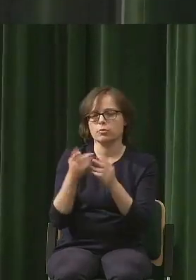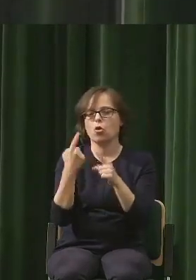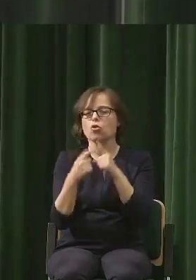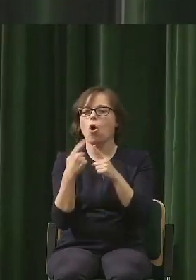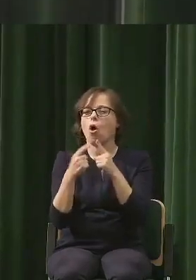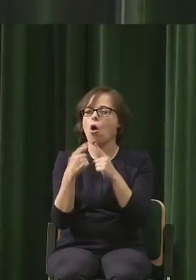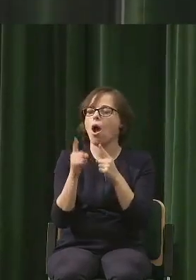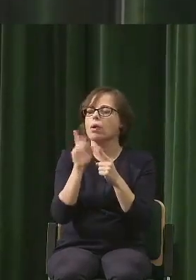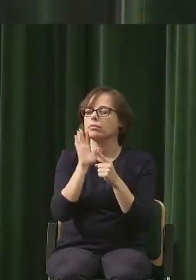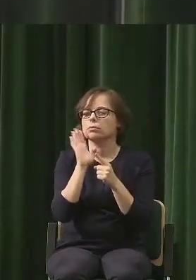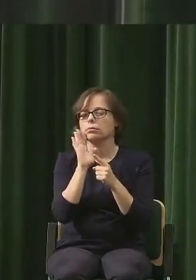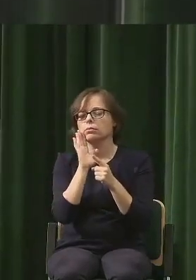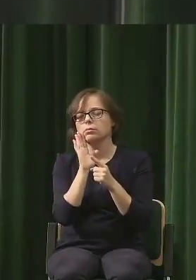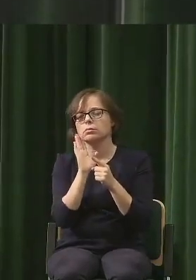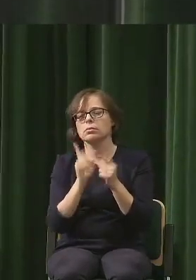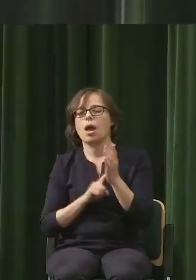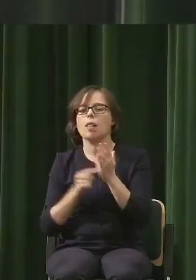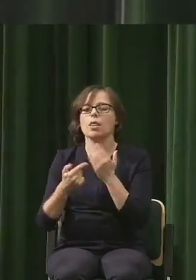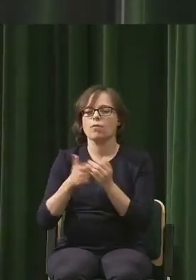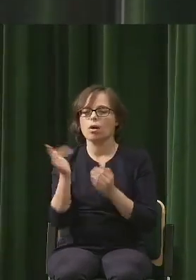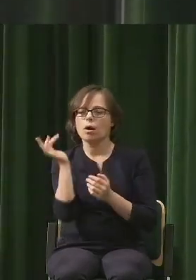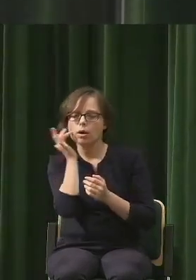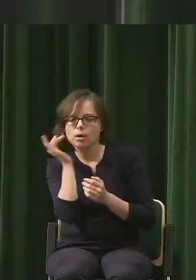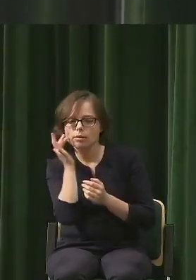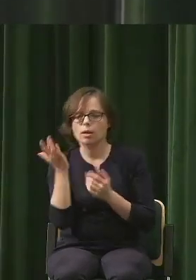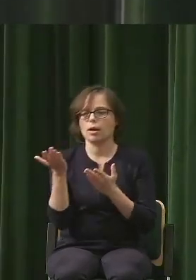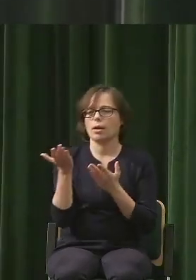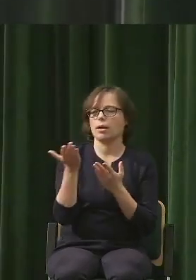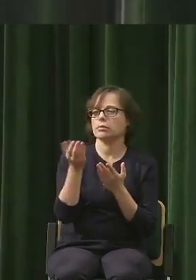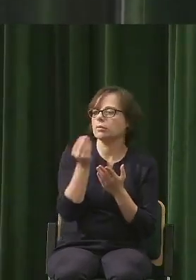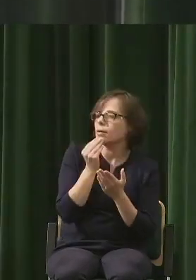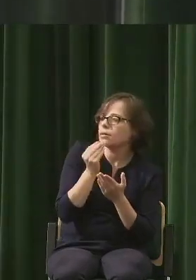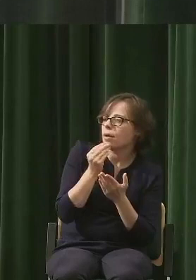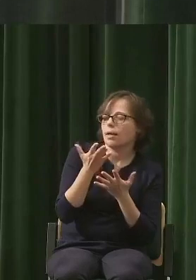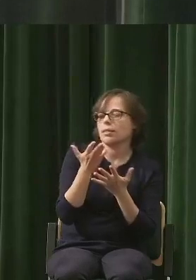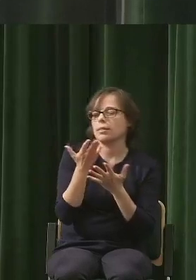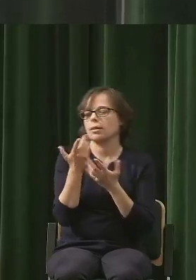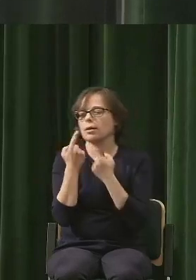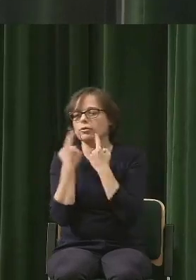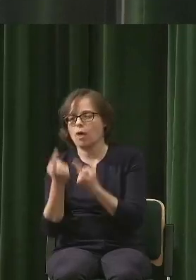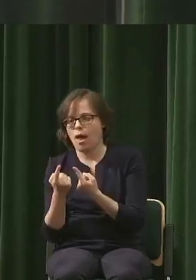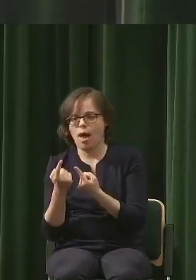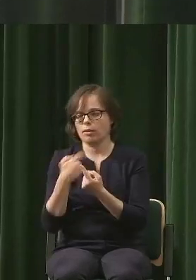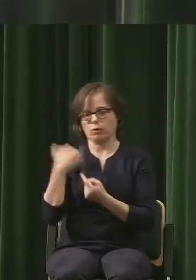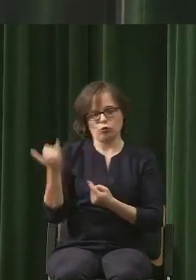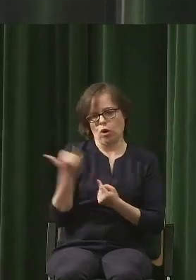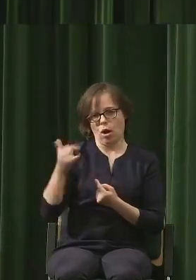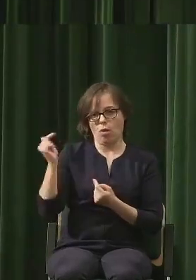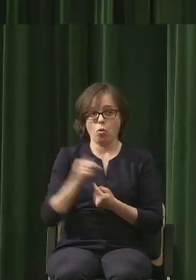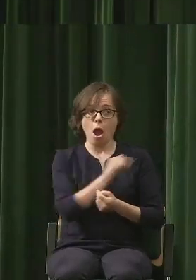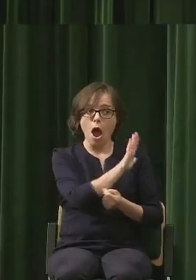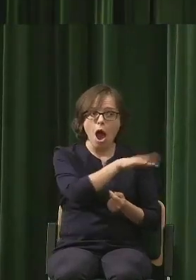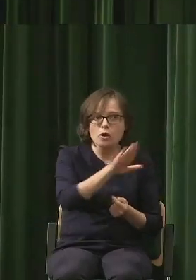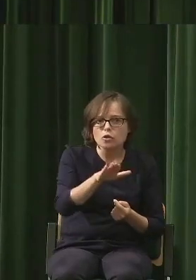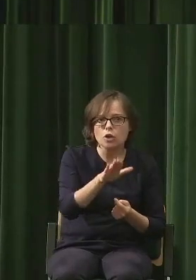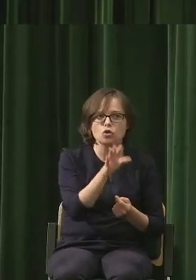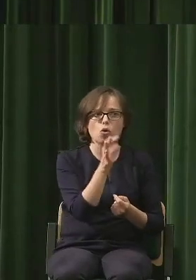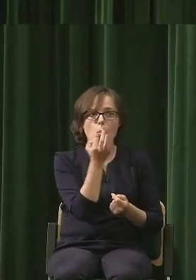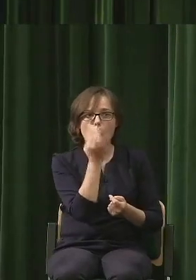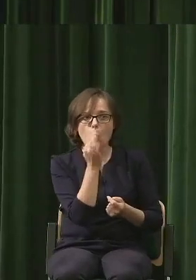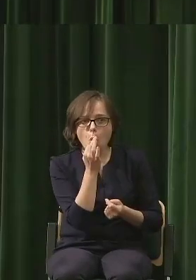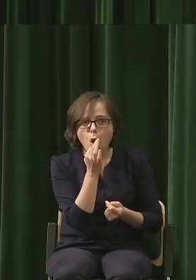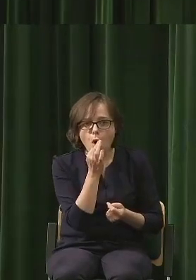temat seksu, jedzenia, anegdotami, natomiast dzieci im młodsze, jeżeli stykają się z jakimś